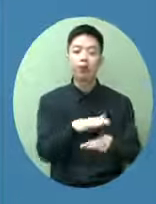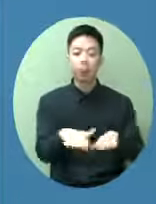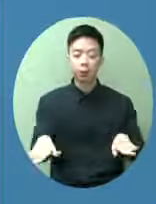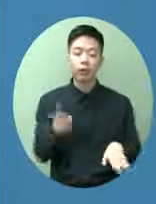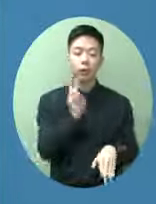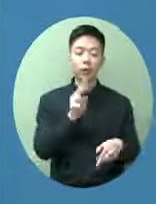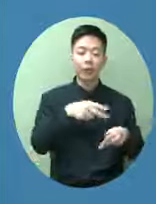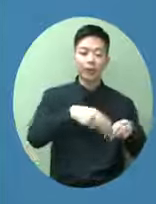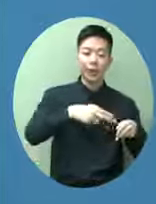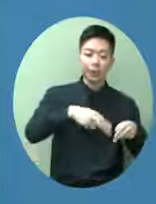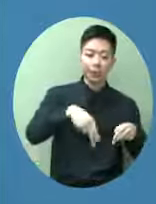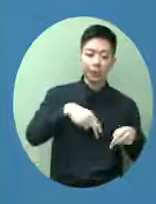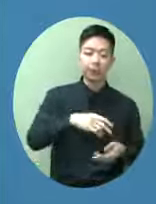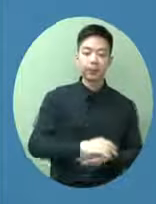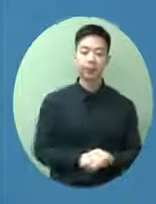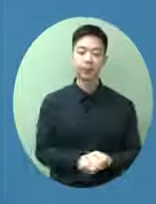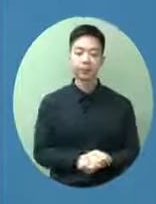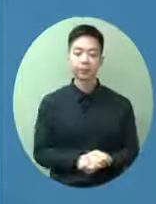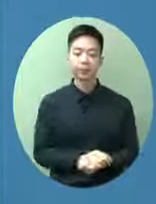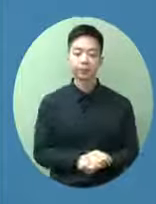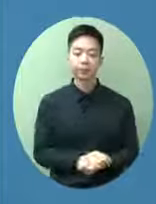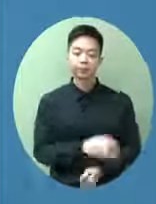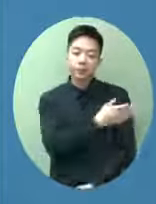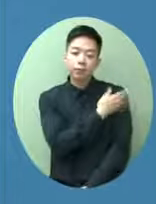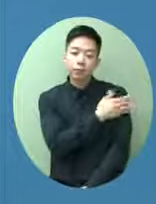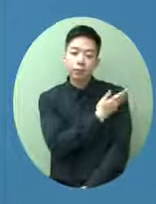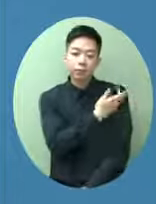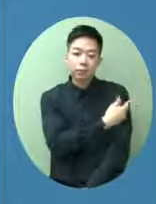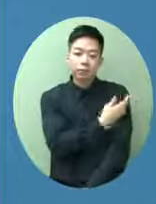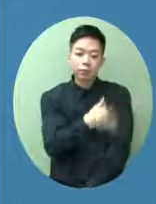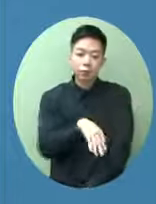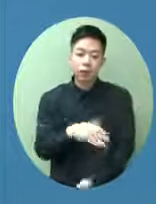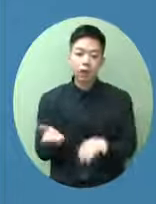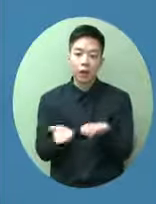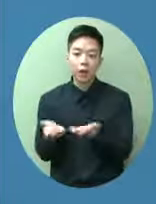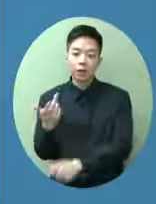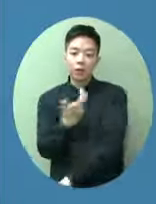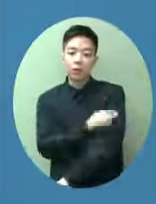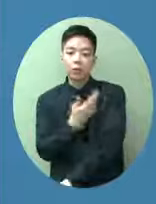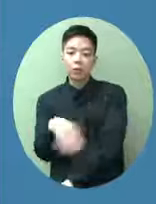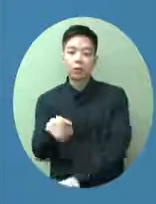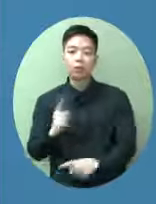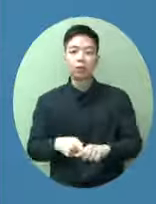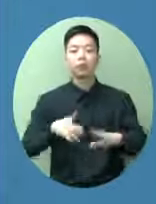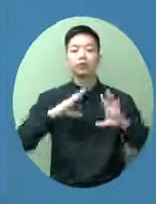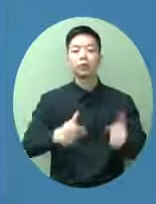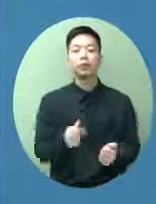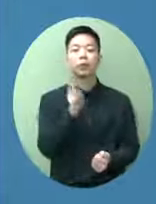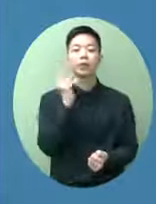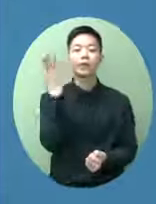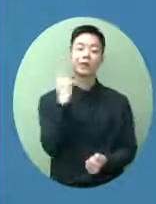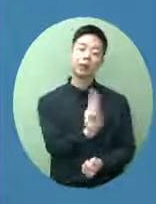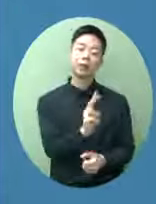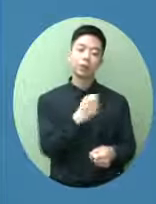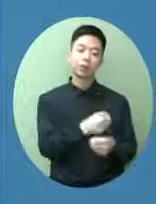如果是員工打針顧客打針其實已經可以很正常運作這個所謂